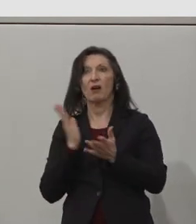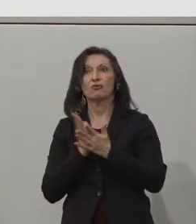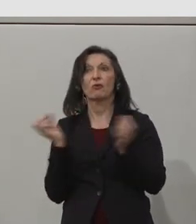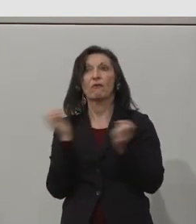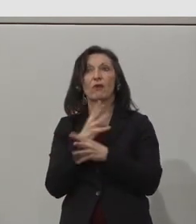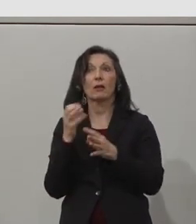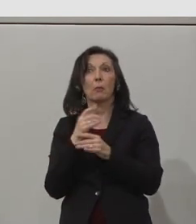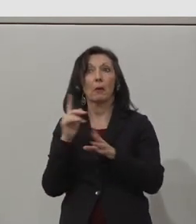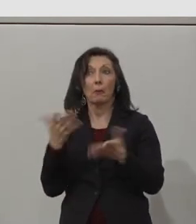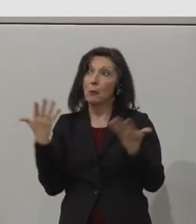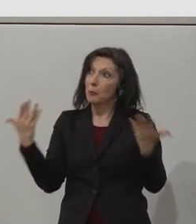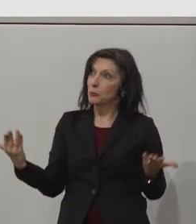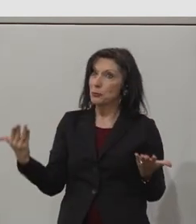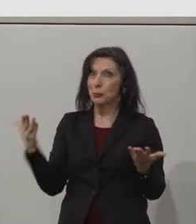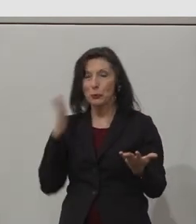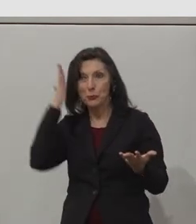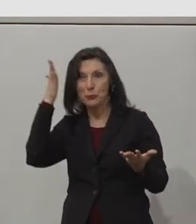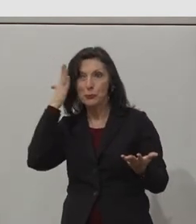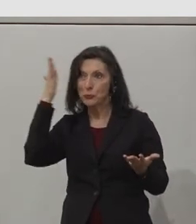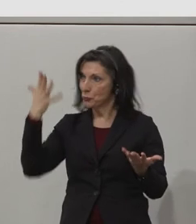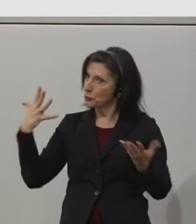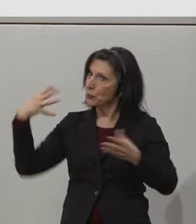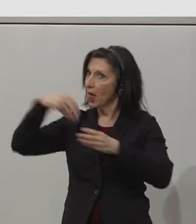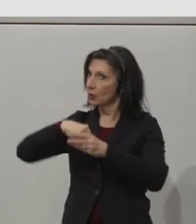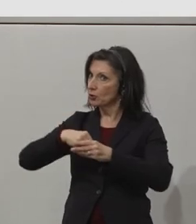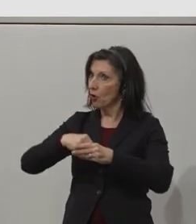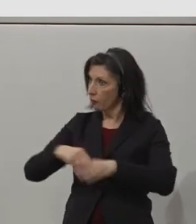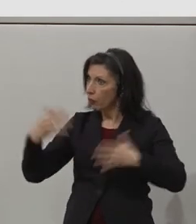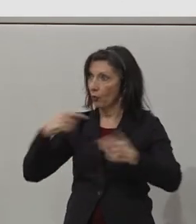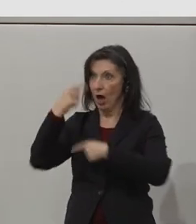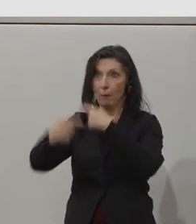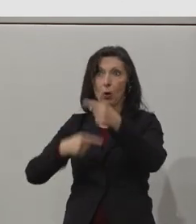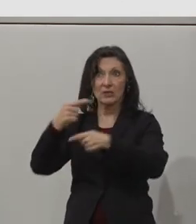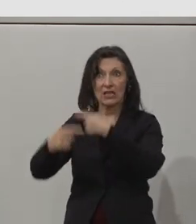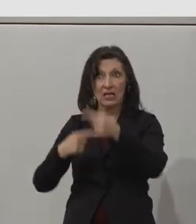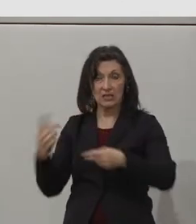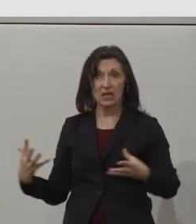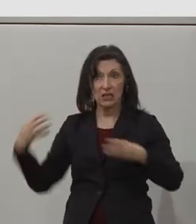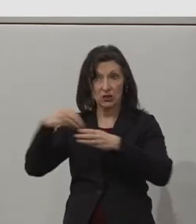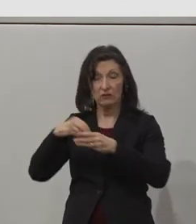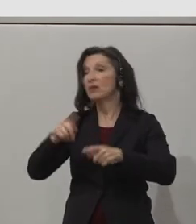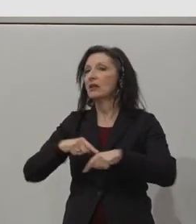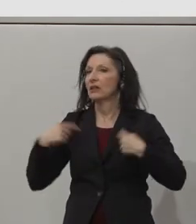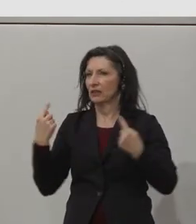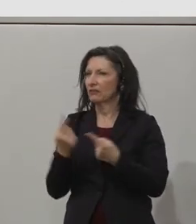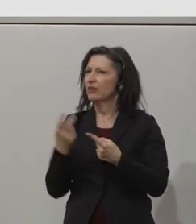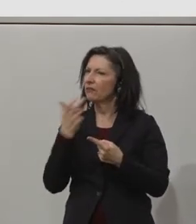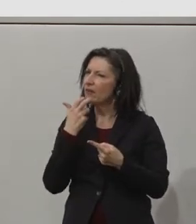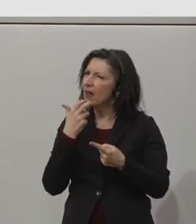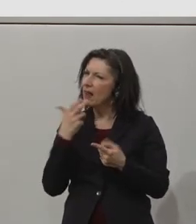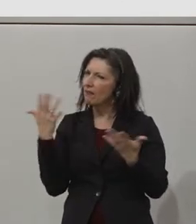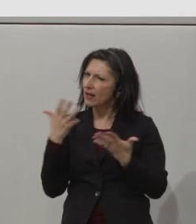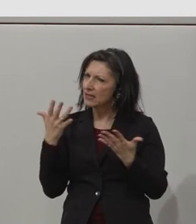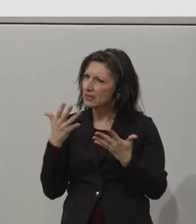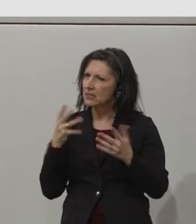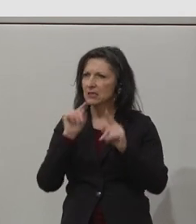design and development process. And ultimately at Fable, we want this to be available to everyone and every business and every